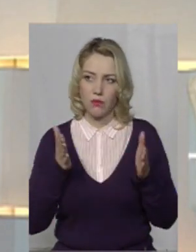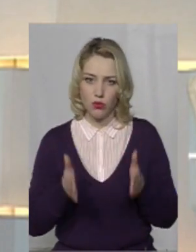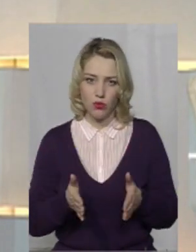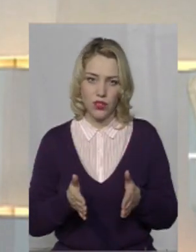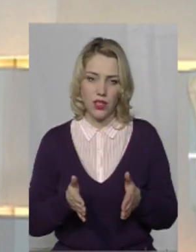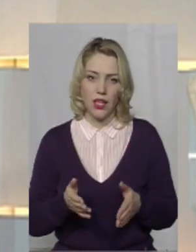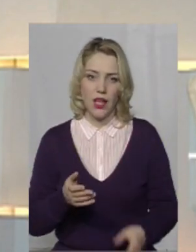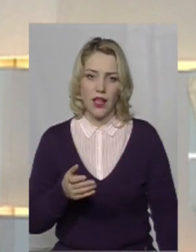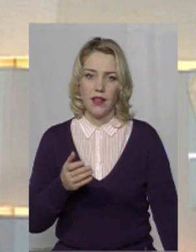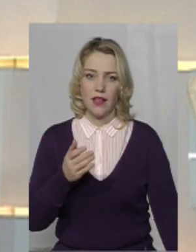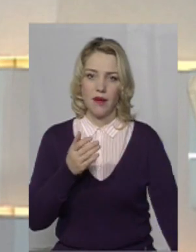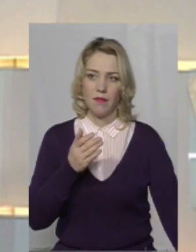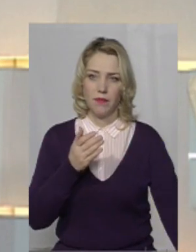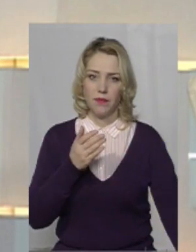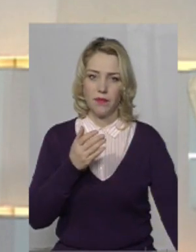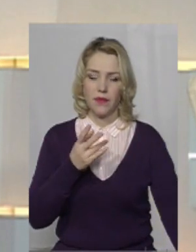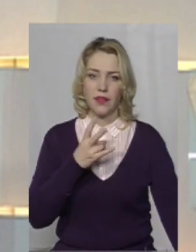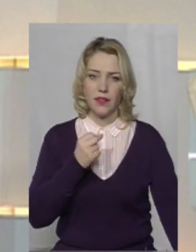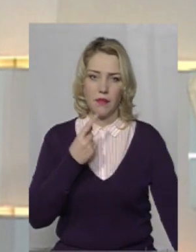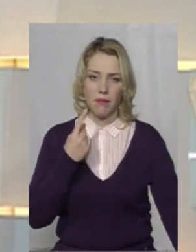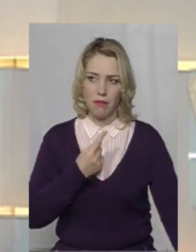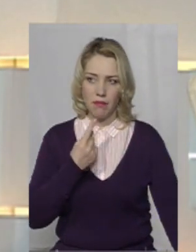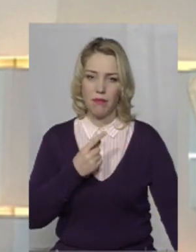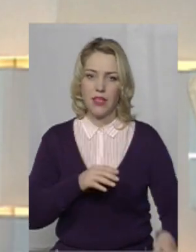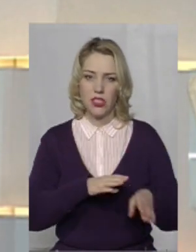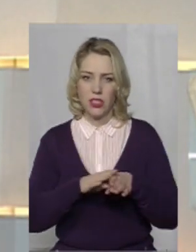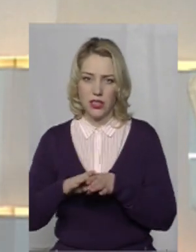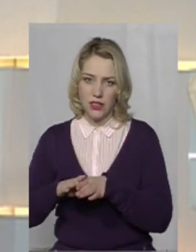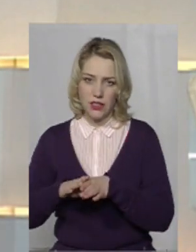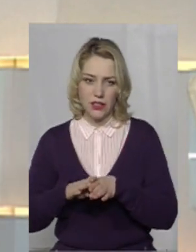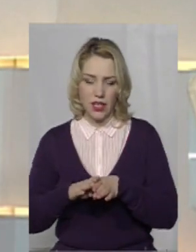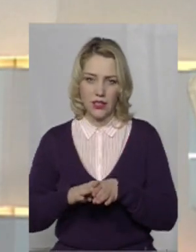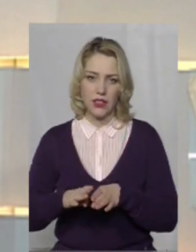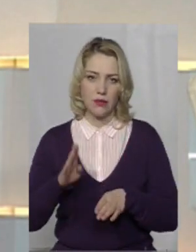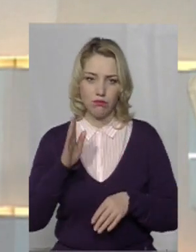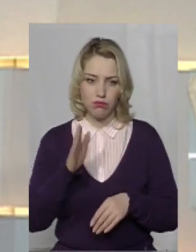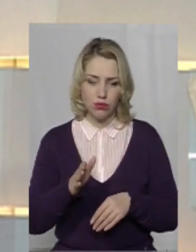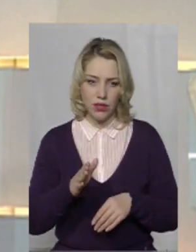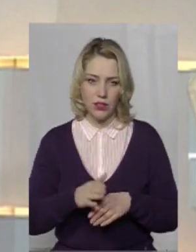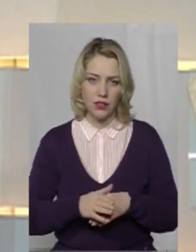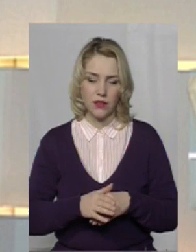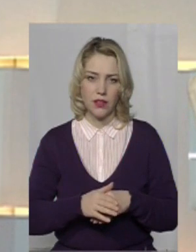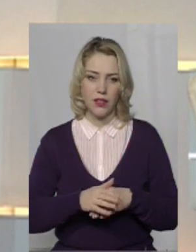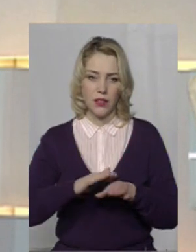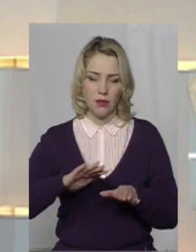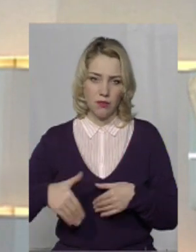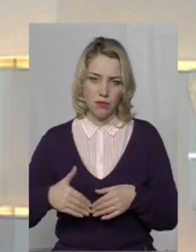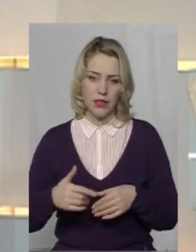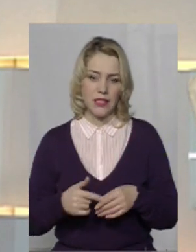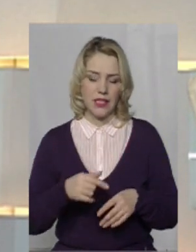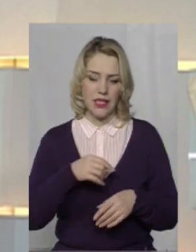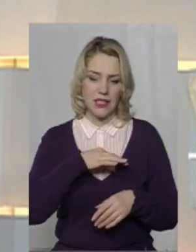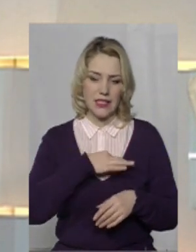перших стадіях виявлення кримінального правопорушення, в частності кримінального проступку, буде після слідчо